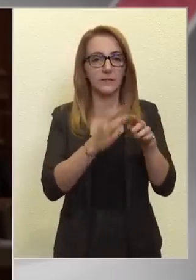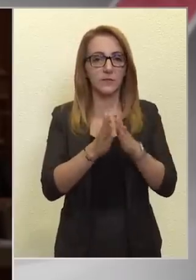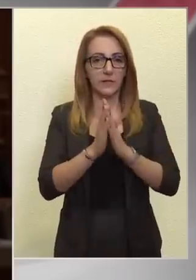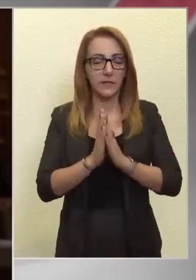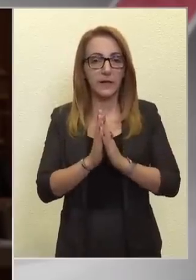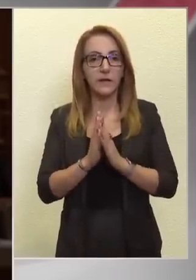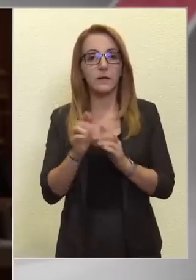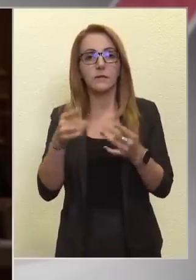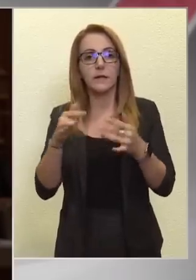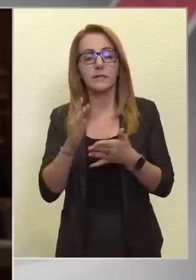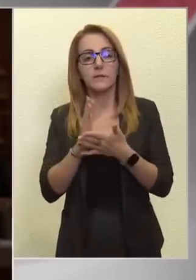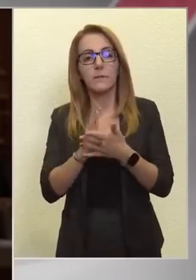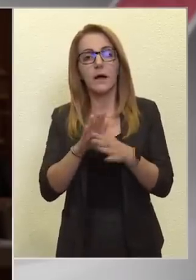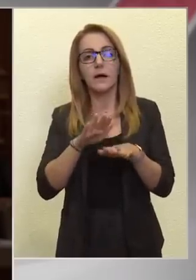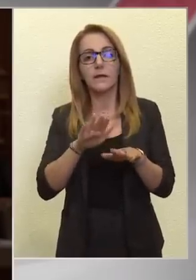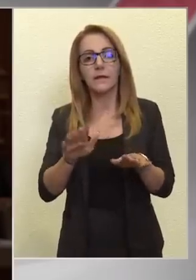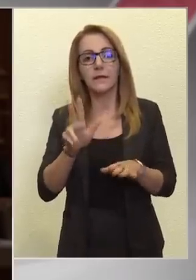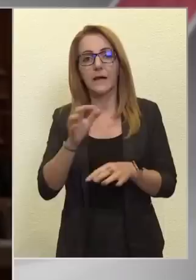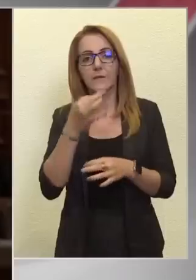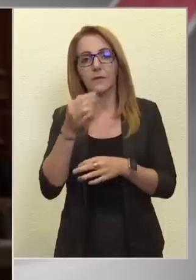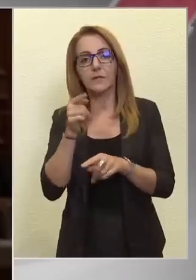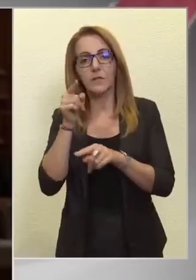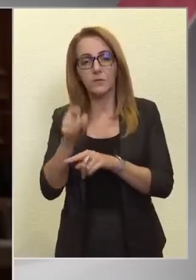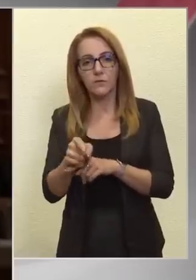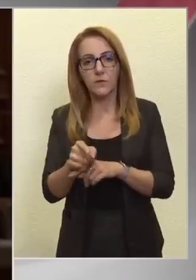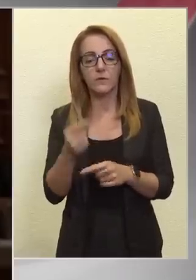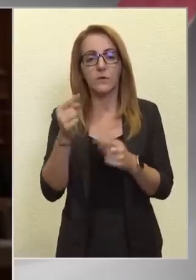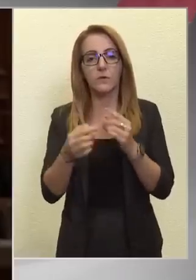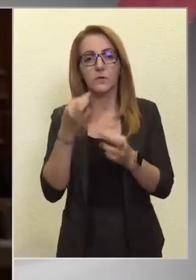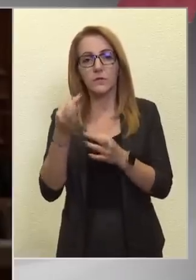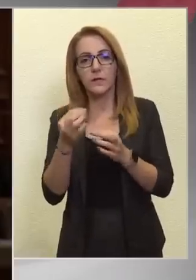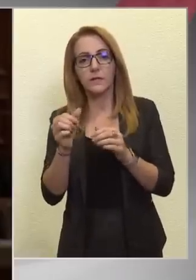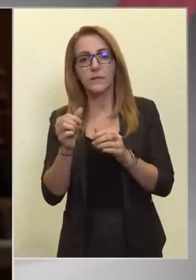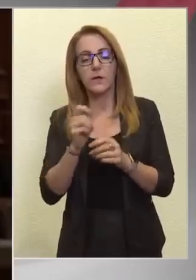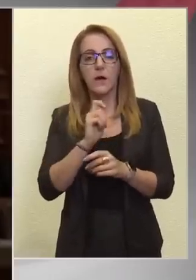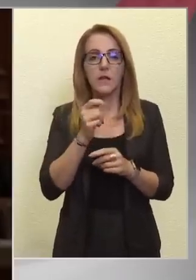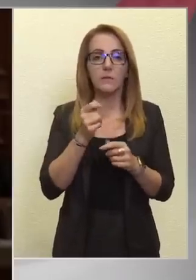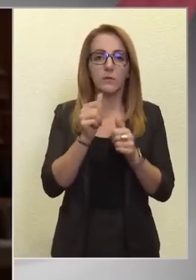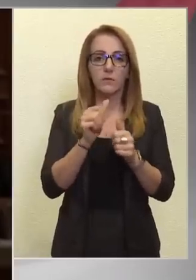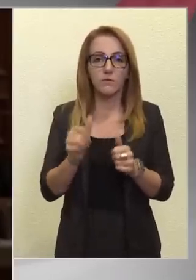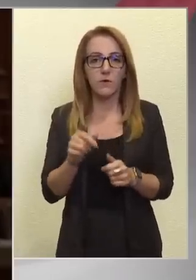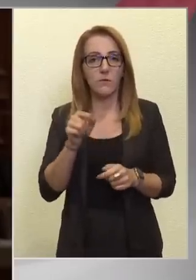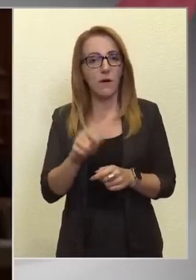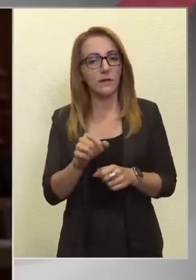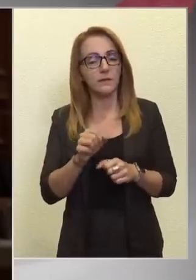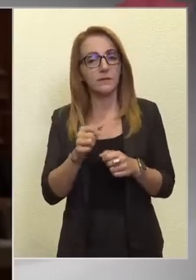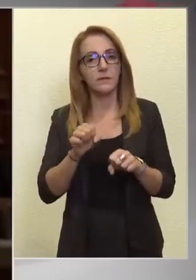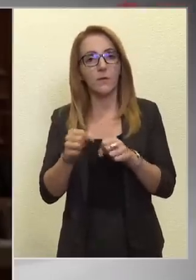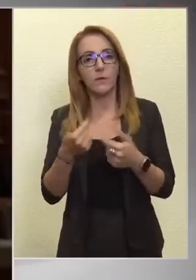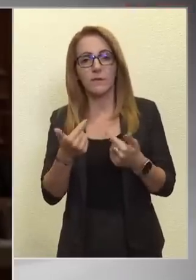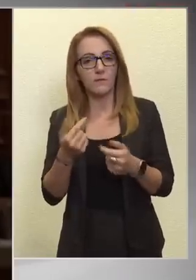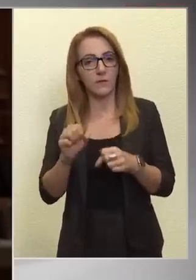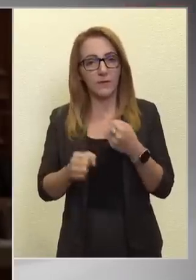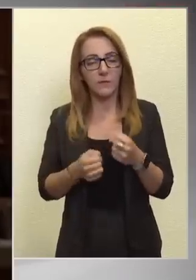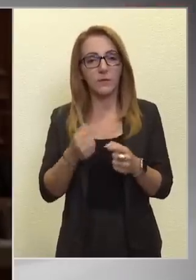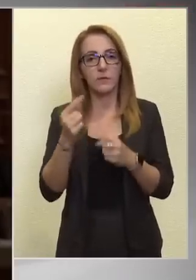kérek. Az a helyzet, hogy már régen a három kérdésen túl vagyunk. Ez utolsó